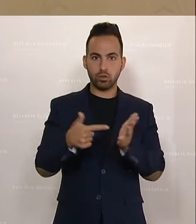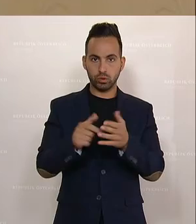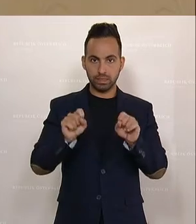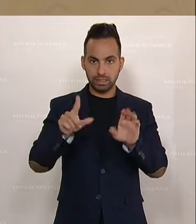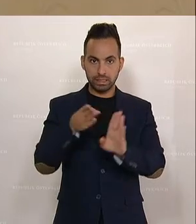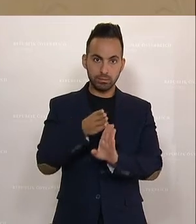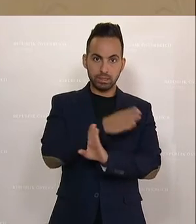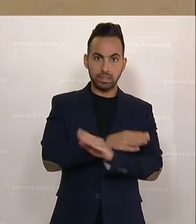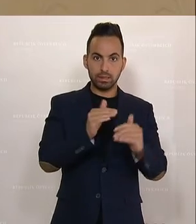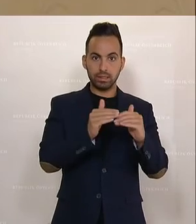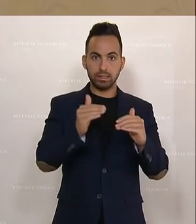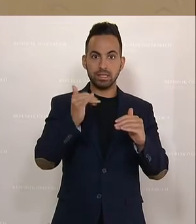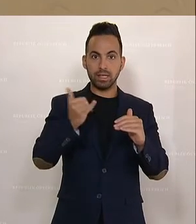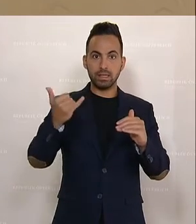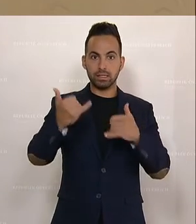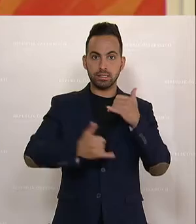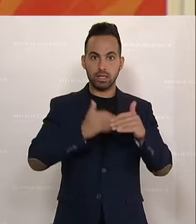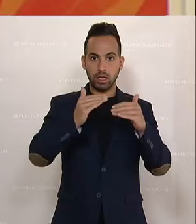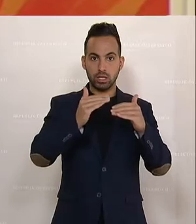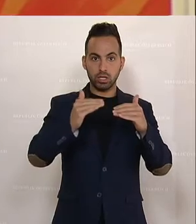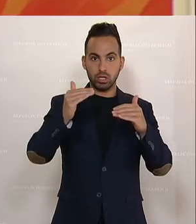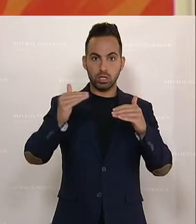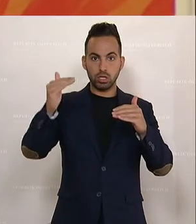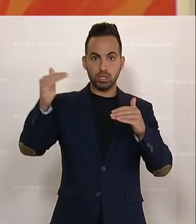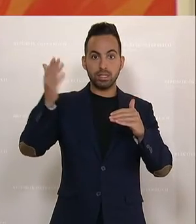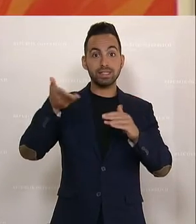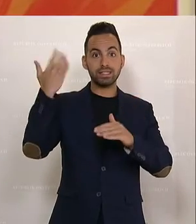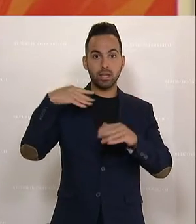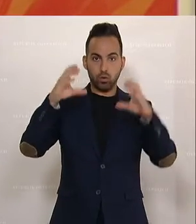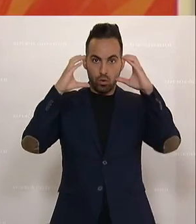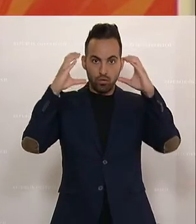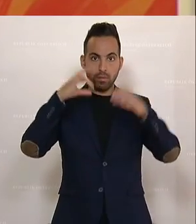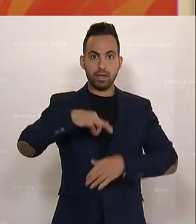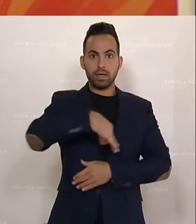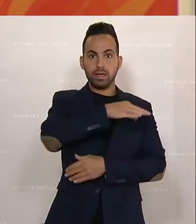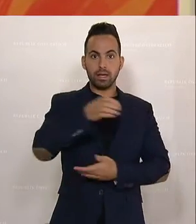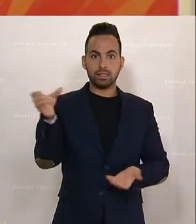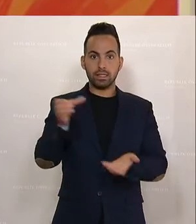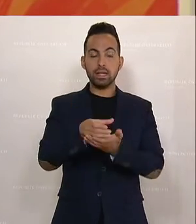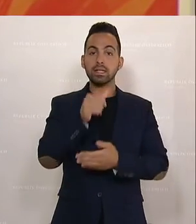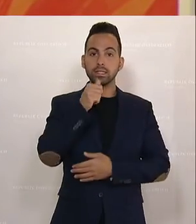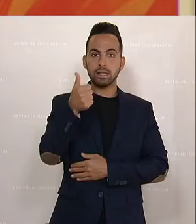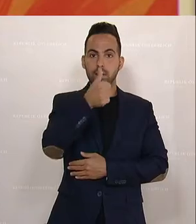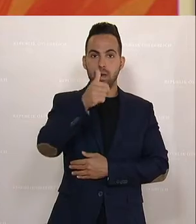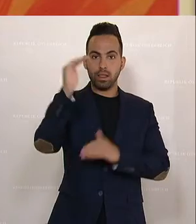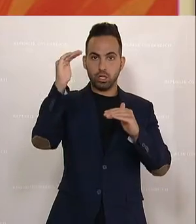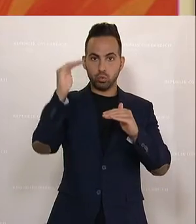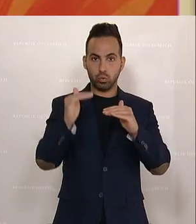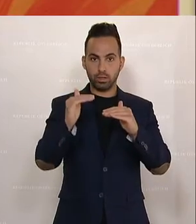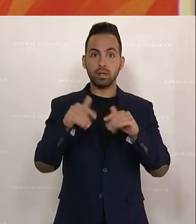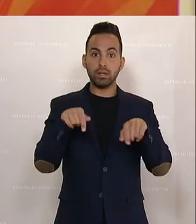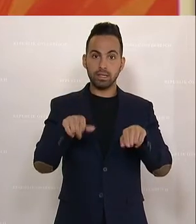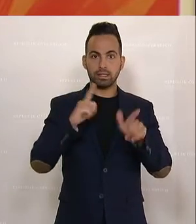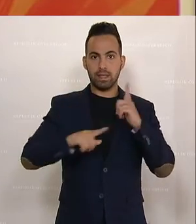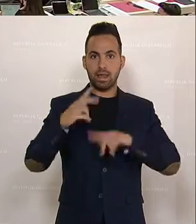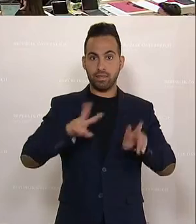Sie ist de facto jedes Jahr gestiegen, seitdem die ÖVP den Kanzler stellt und kein einziges Mal gesunken. Das ist